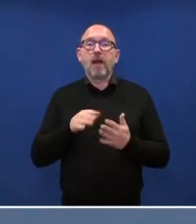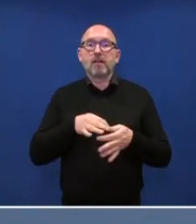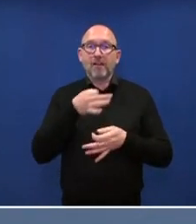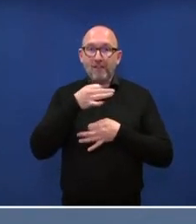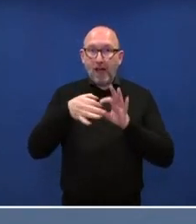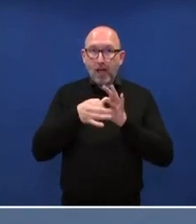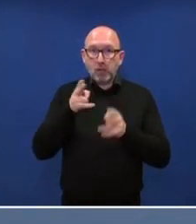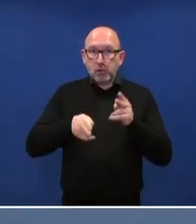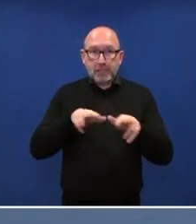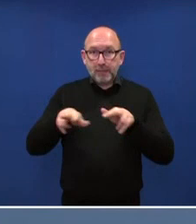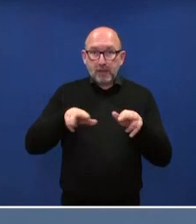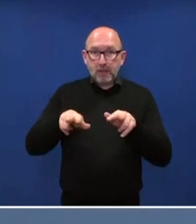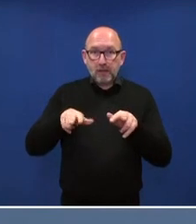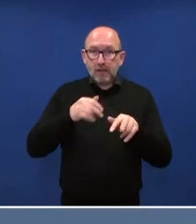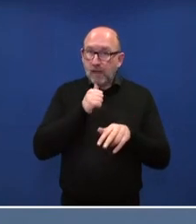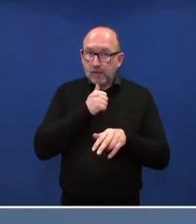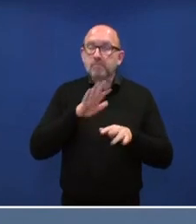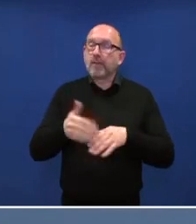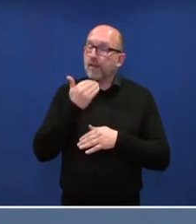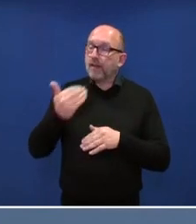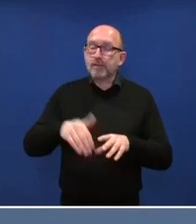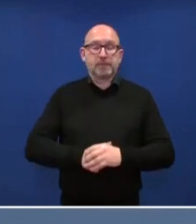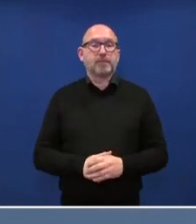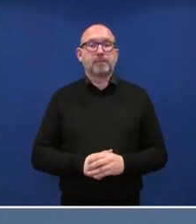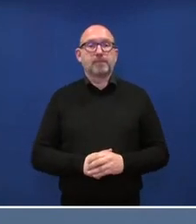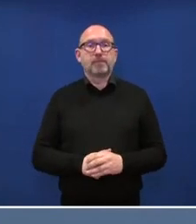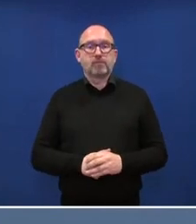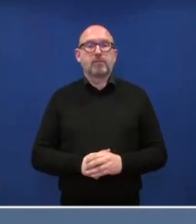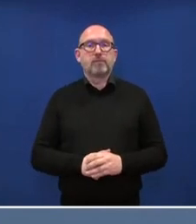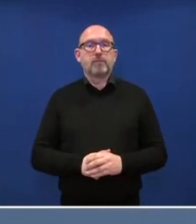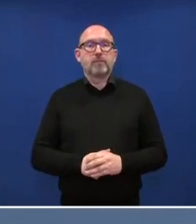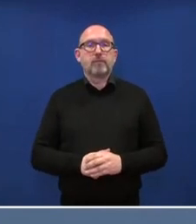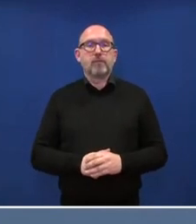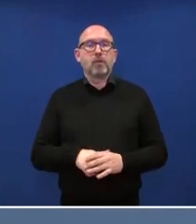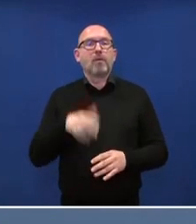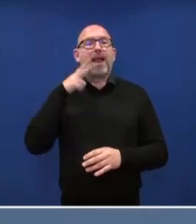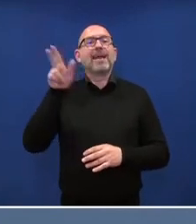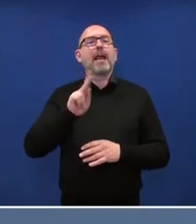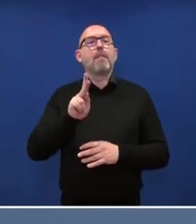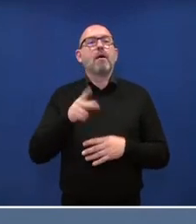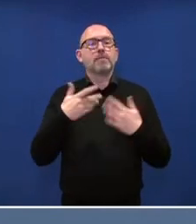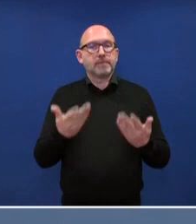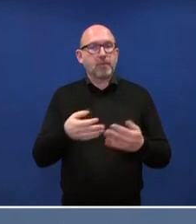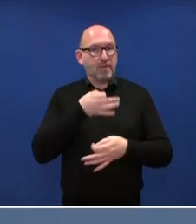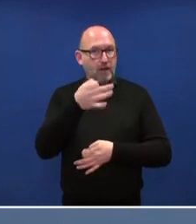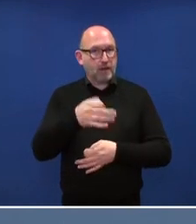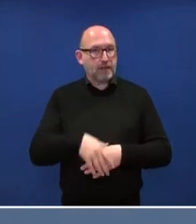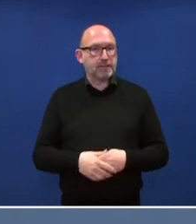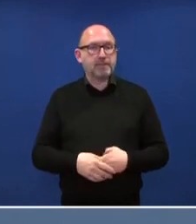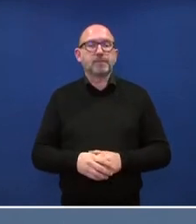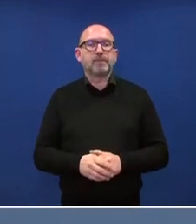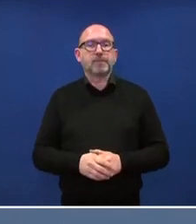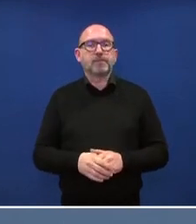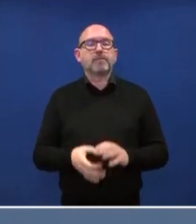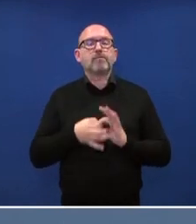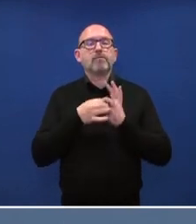Das ist nicht der Fall. Vielen Dank. Und dann machen wir weiter nochmal mit Herrn Krämer, bitte. Ich hätte noch eine Frage zu